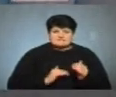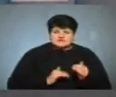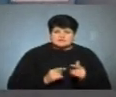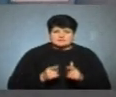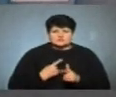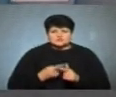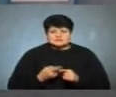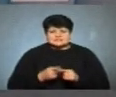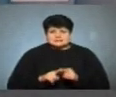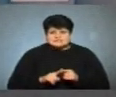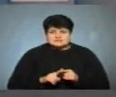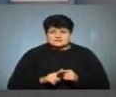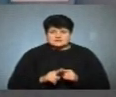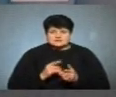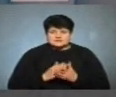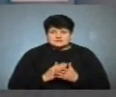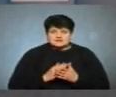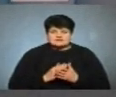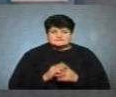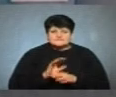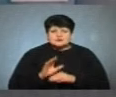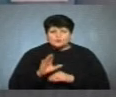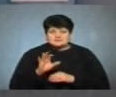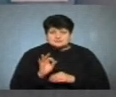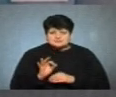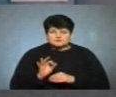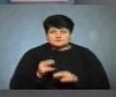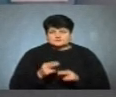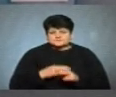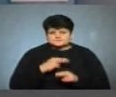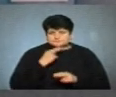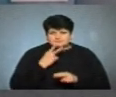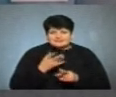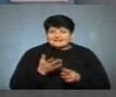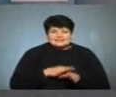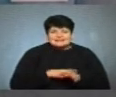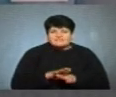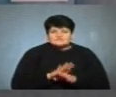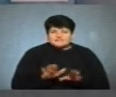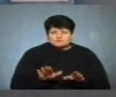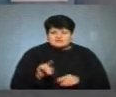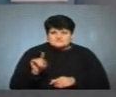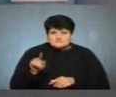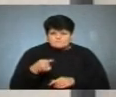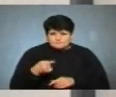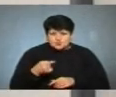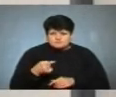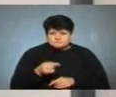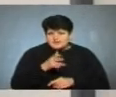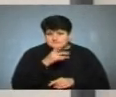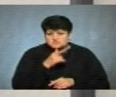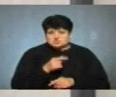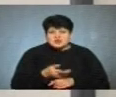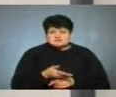чи це є десь там, як то кажуть, таке кустарне виробництво, де просто невиконані вимоги під час